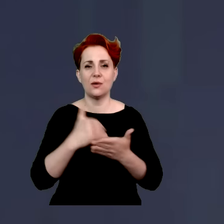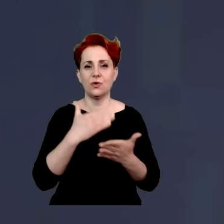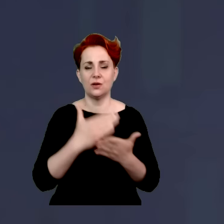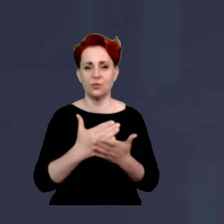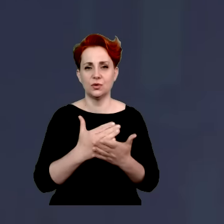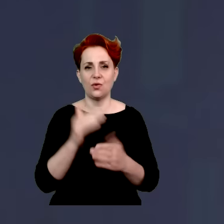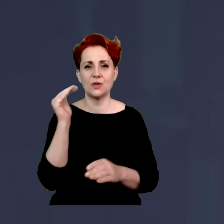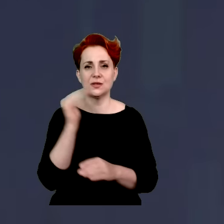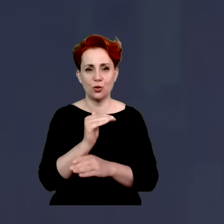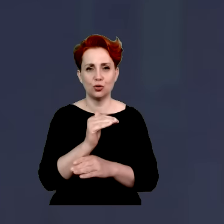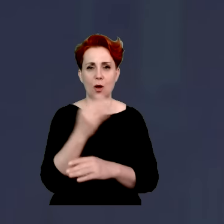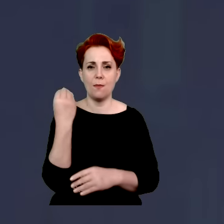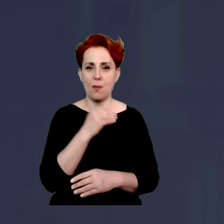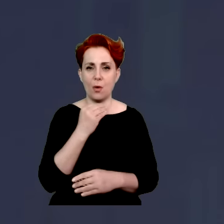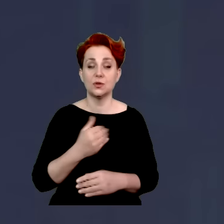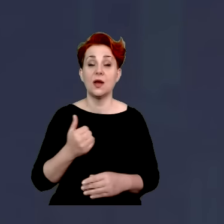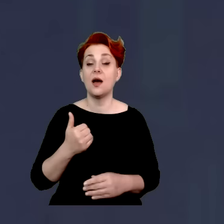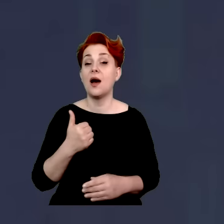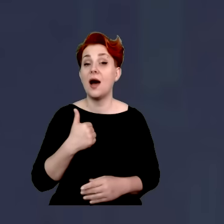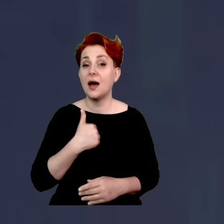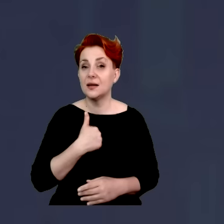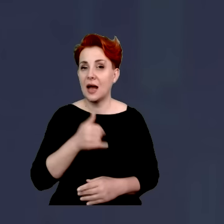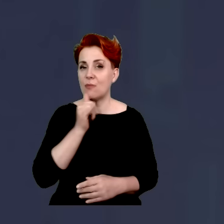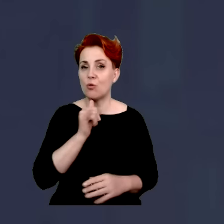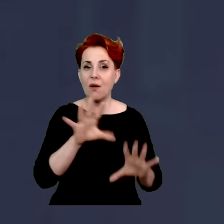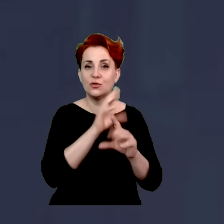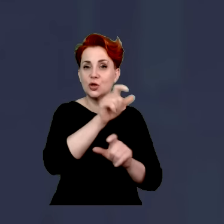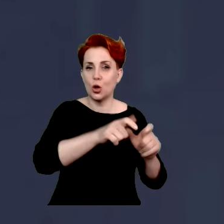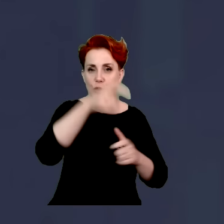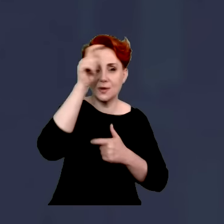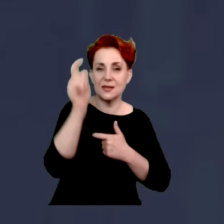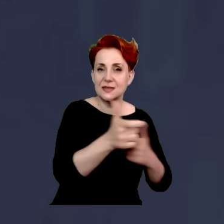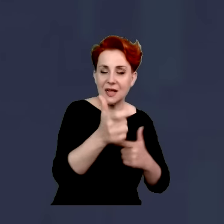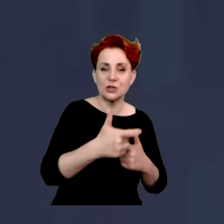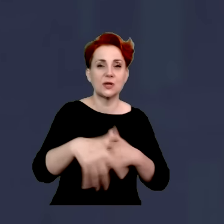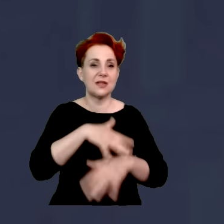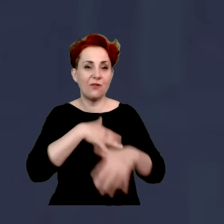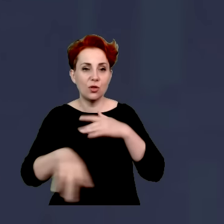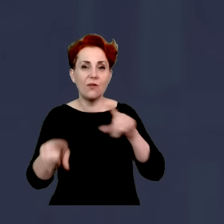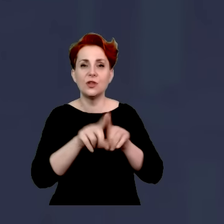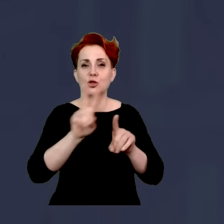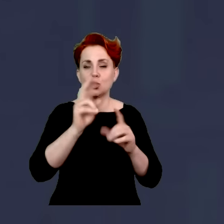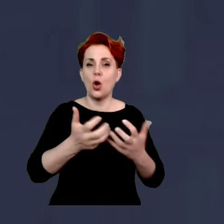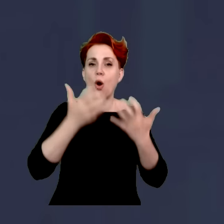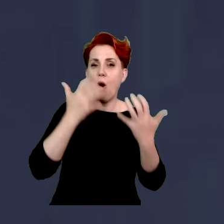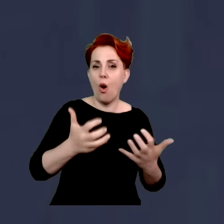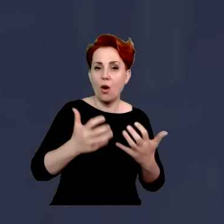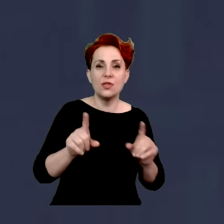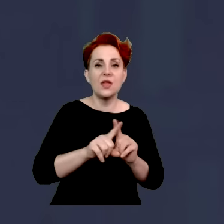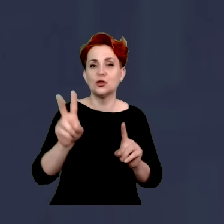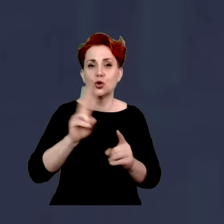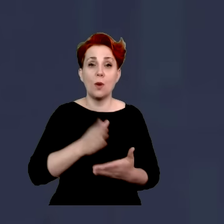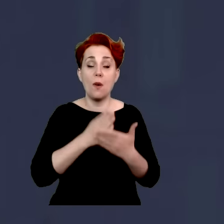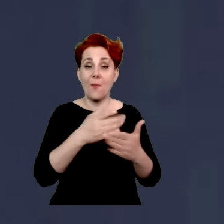szef resortu spraw wewnętrznych, to pozdrawiam wszystkich strażaków, zarówno tych zawodowych, jak i tych ochotników. Szczególnie tych, którzy dzisiaj pomagają ludziom